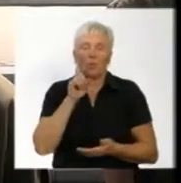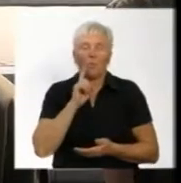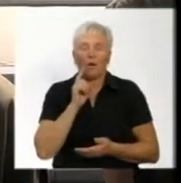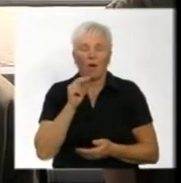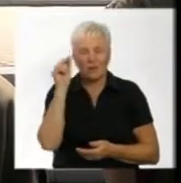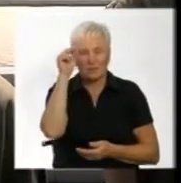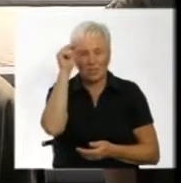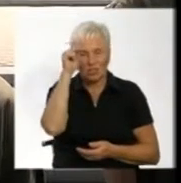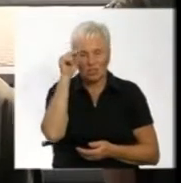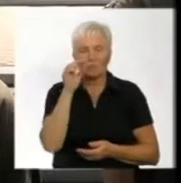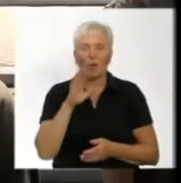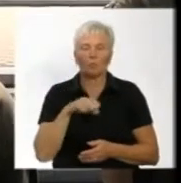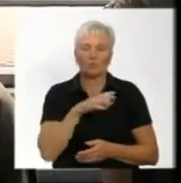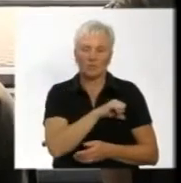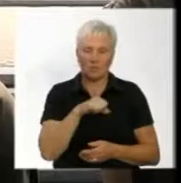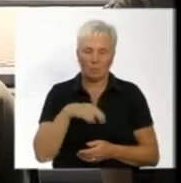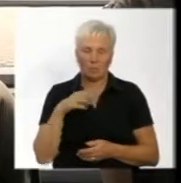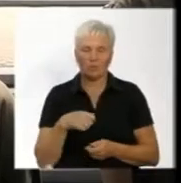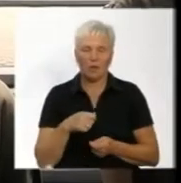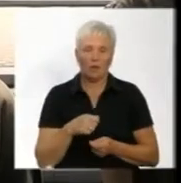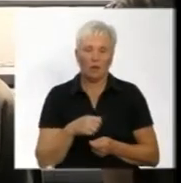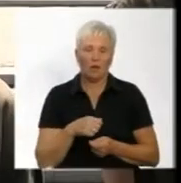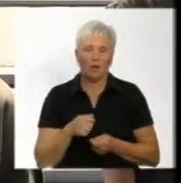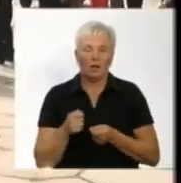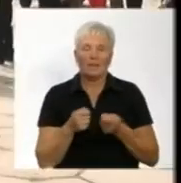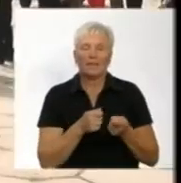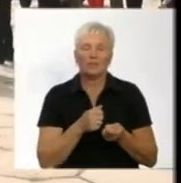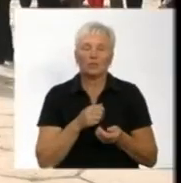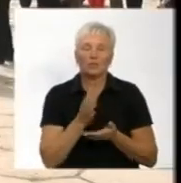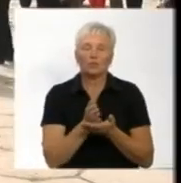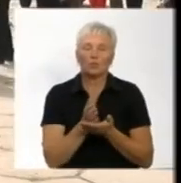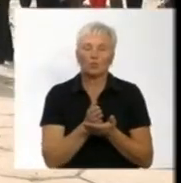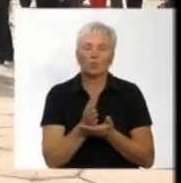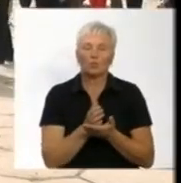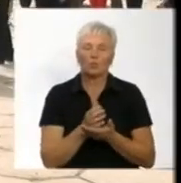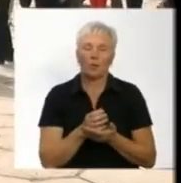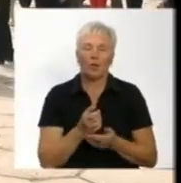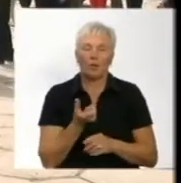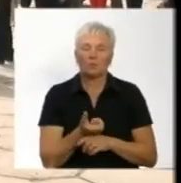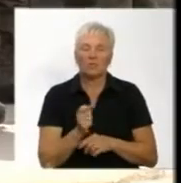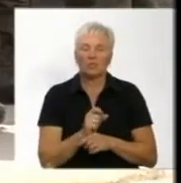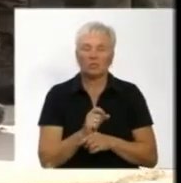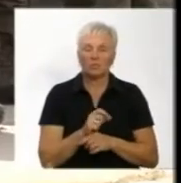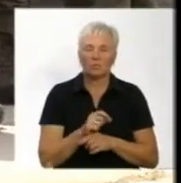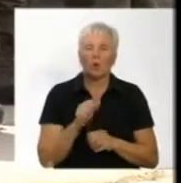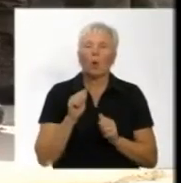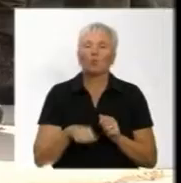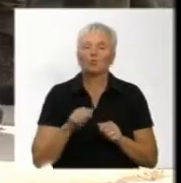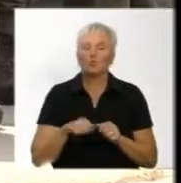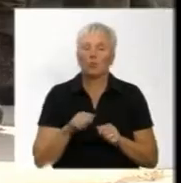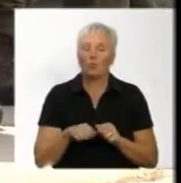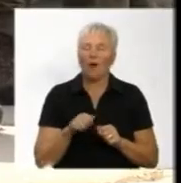самостійне несення служби без працівників органів поліції. Менше бумажної роботи, буде більше, скажімо так, патрулювання,